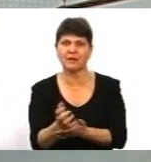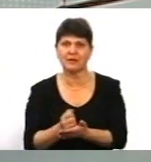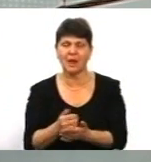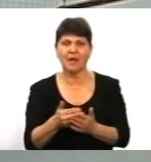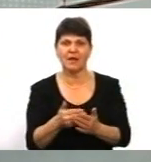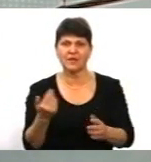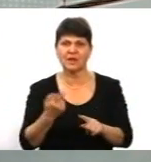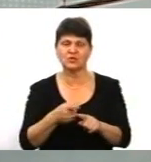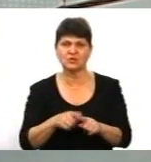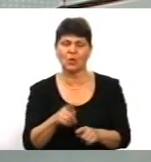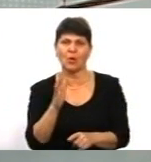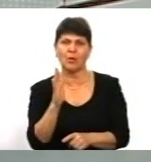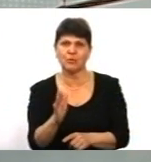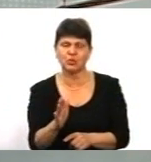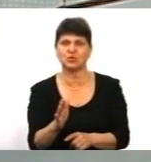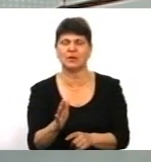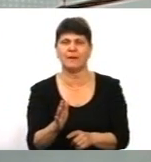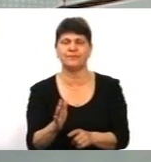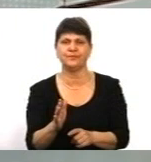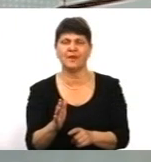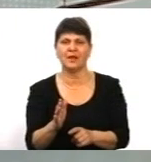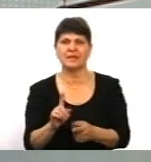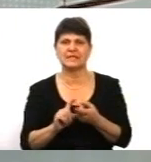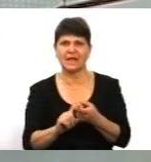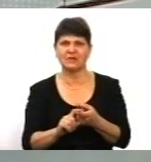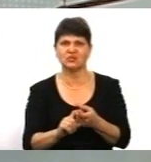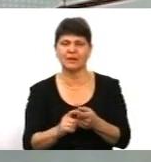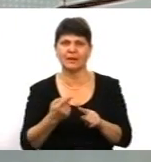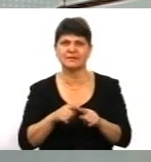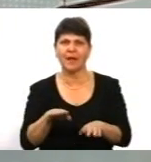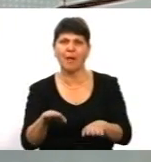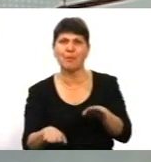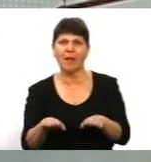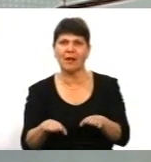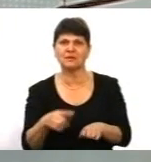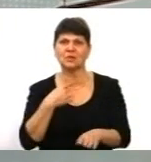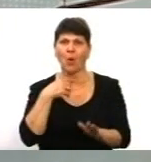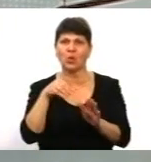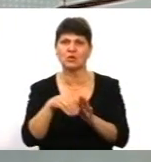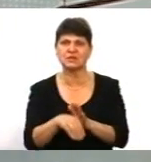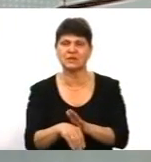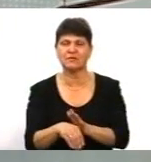як цей баланс голосів зміниться. Тому зараз я б сказав би таким чином, що